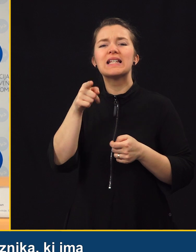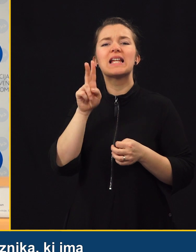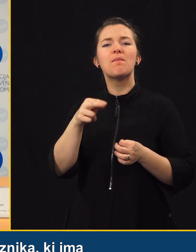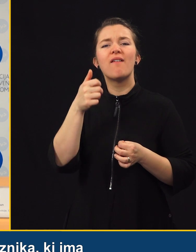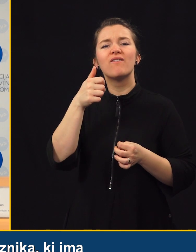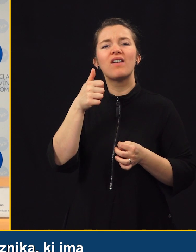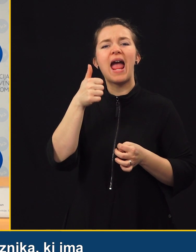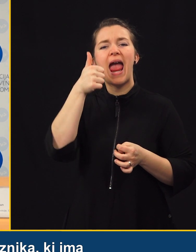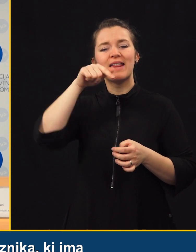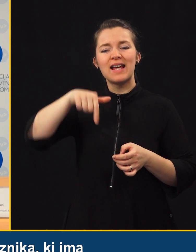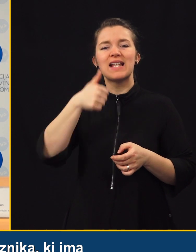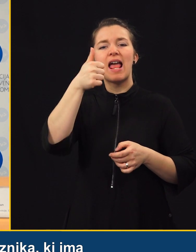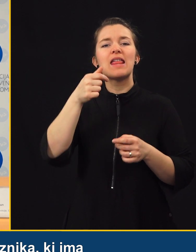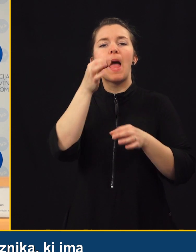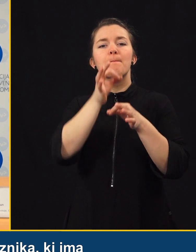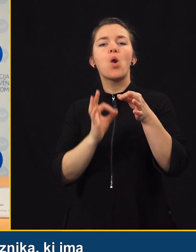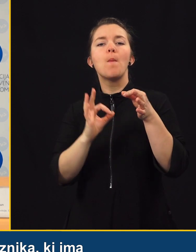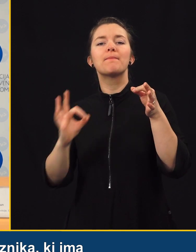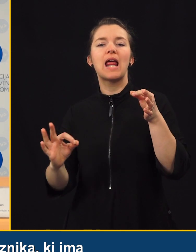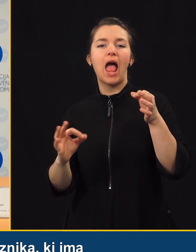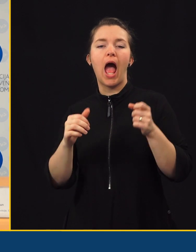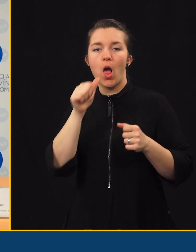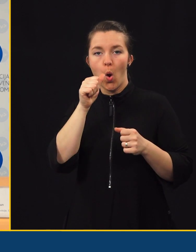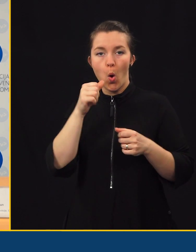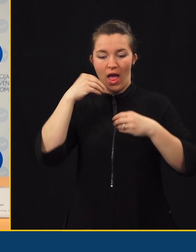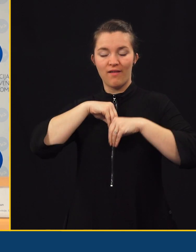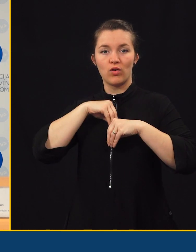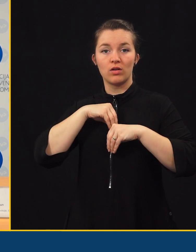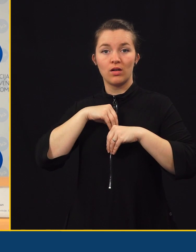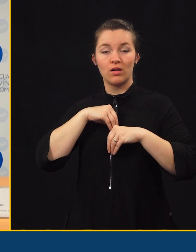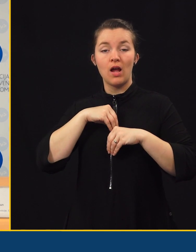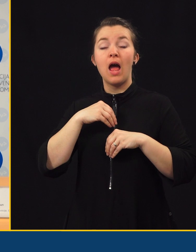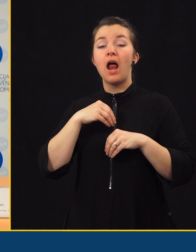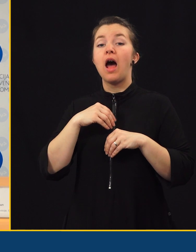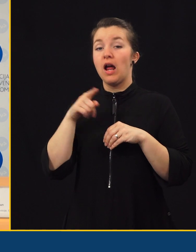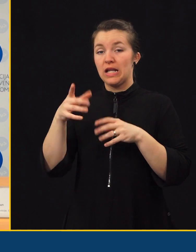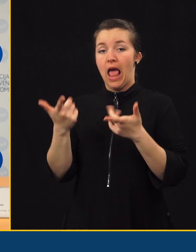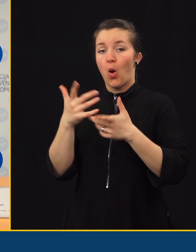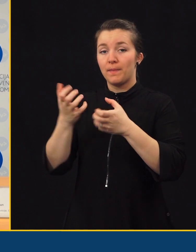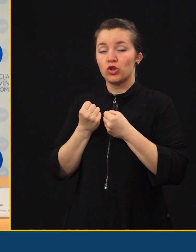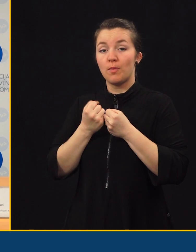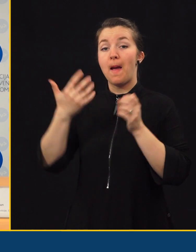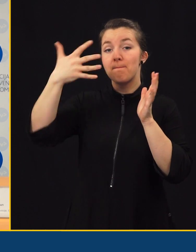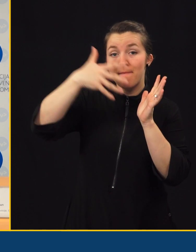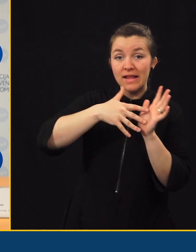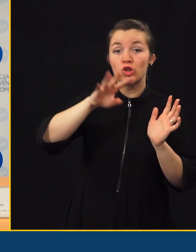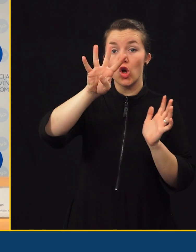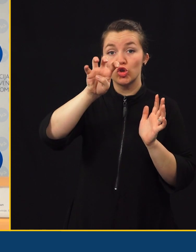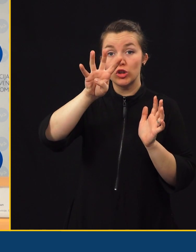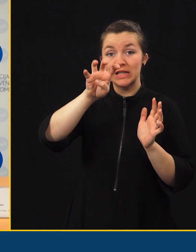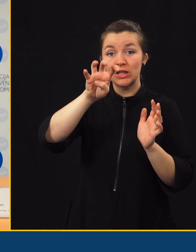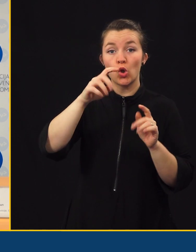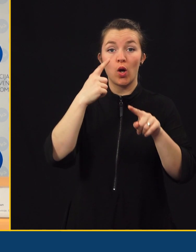v organizmu 1,1 promila alkohola. 5000 krat, 5400 krat smo pa